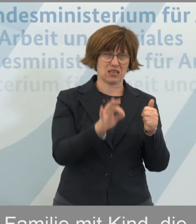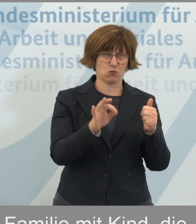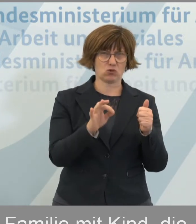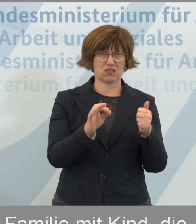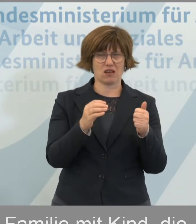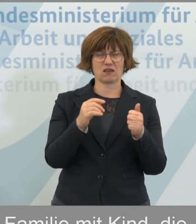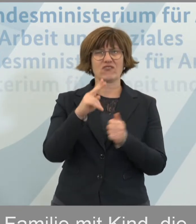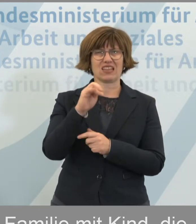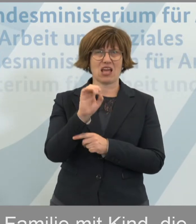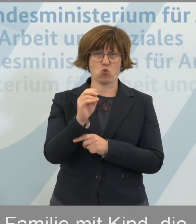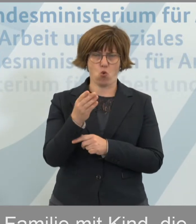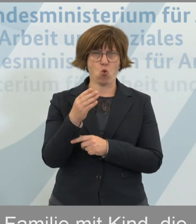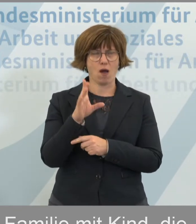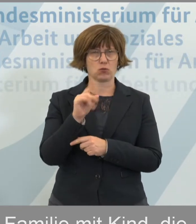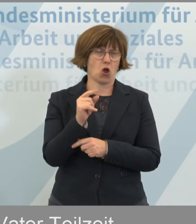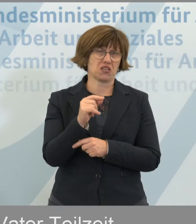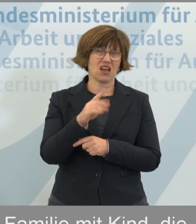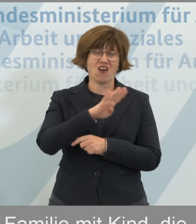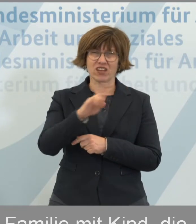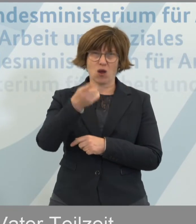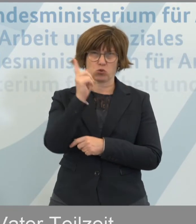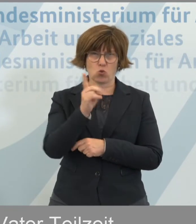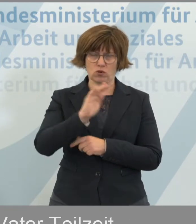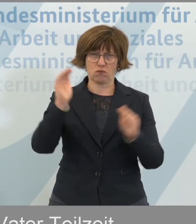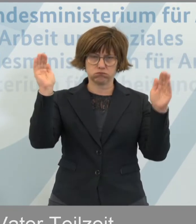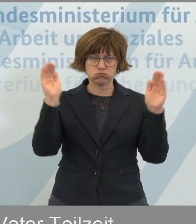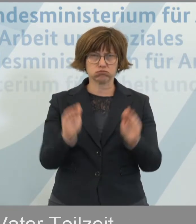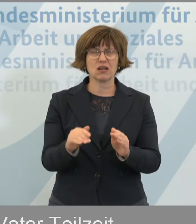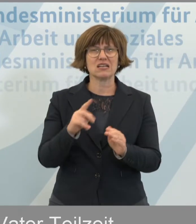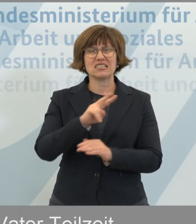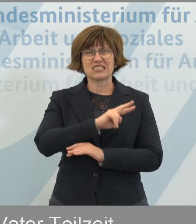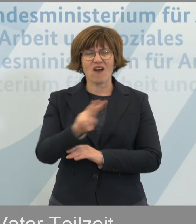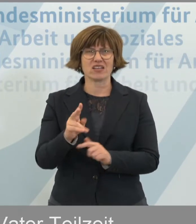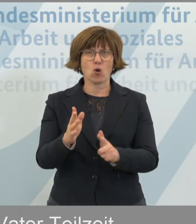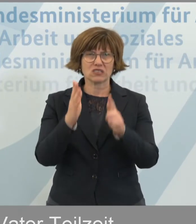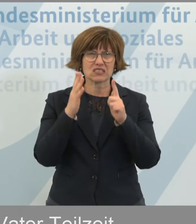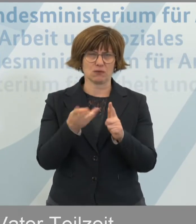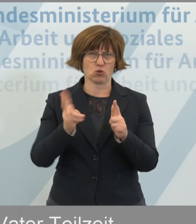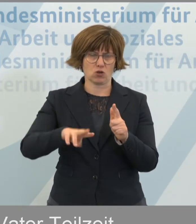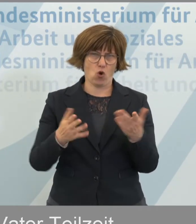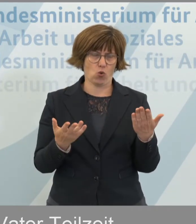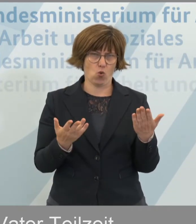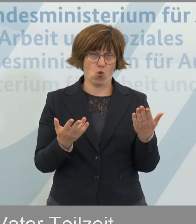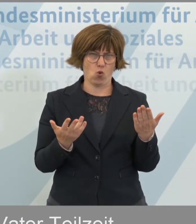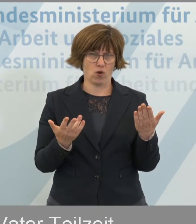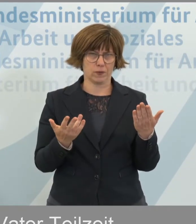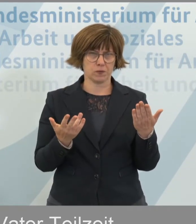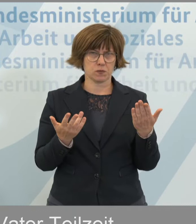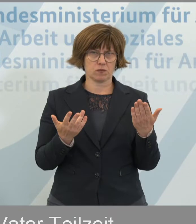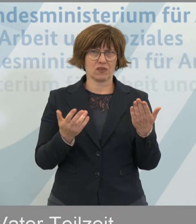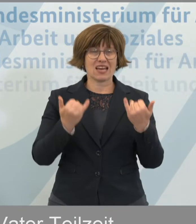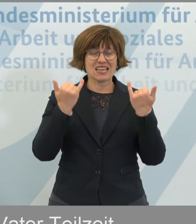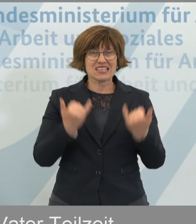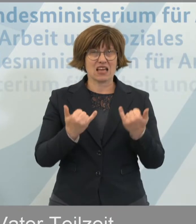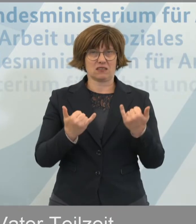weggefallenen Nettos, also nicht mehr 4.100, sondern bisher 2.700 Euro. Nach der